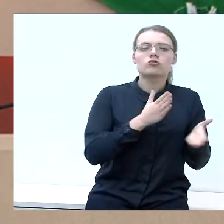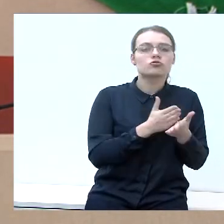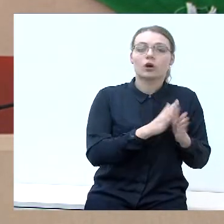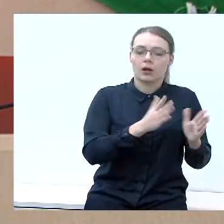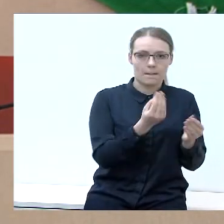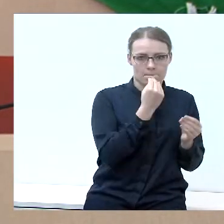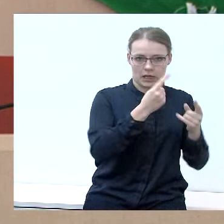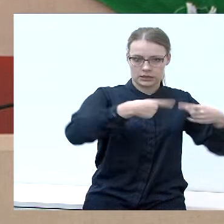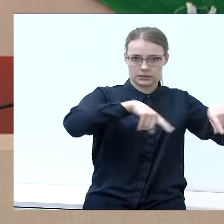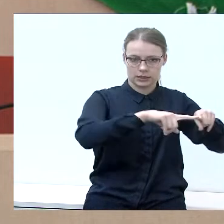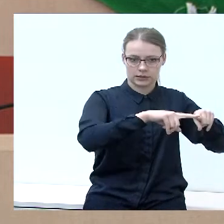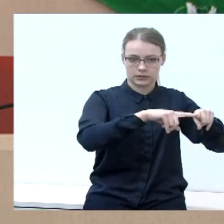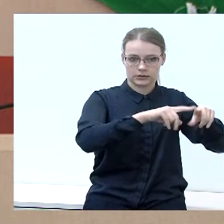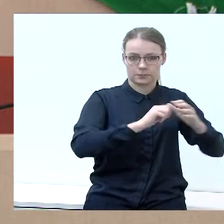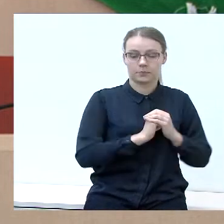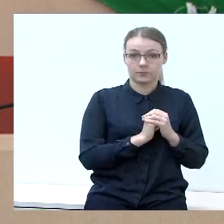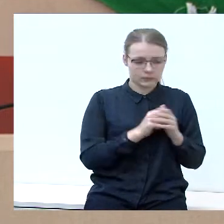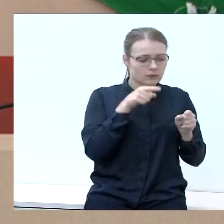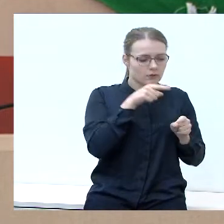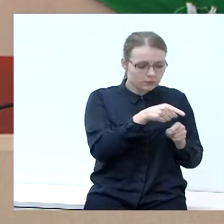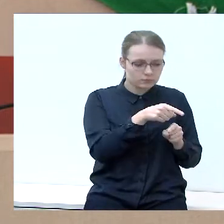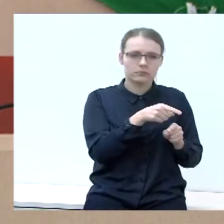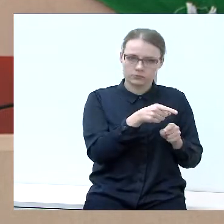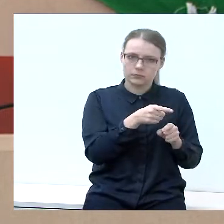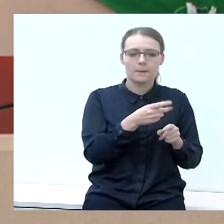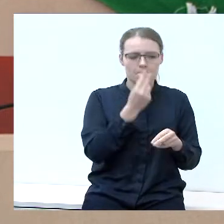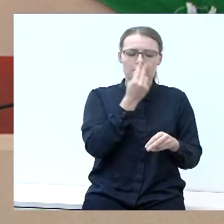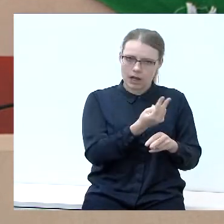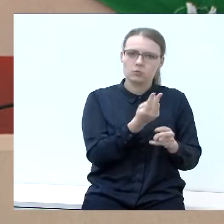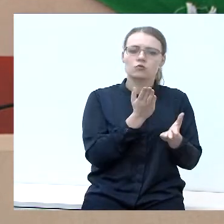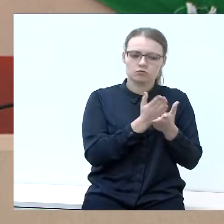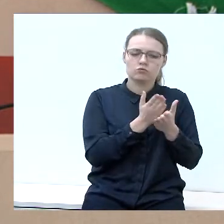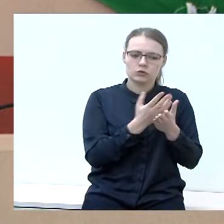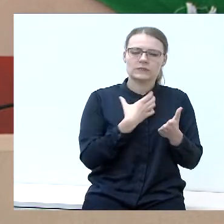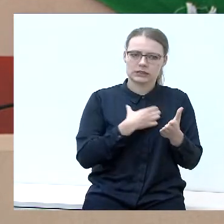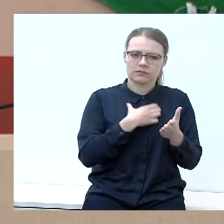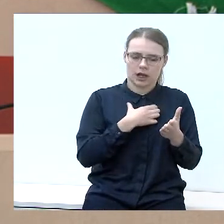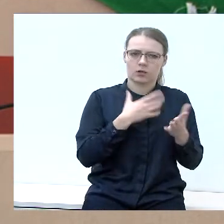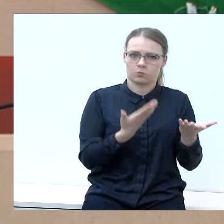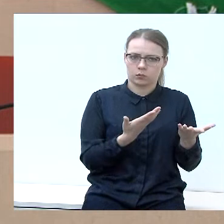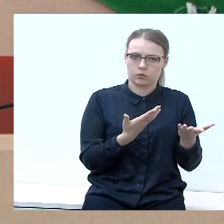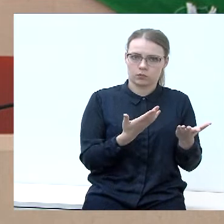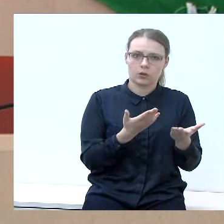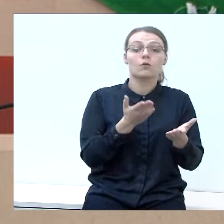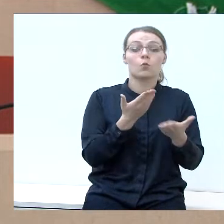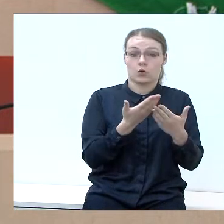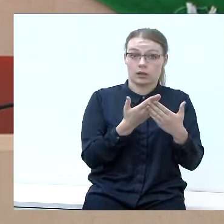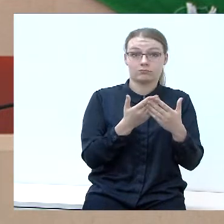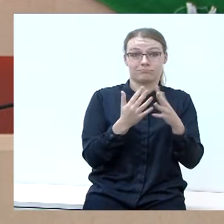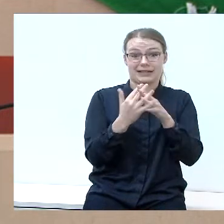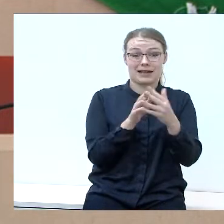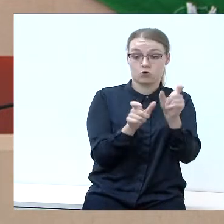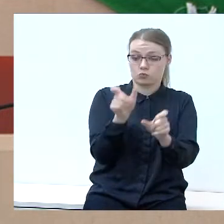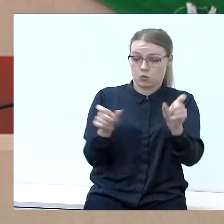Tai būtent šitoje dalyje mes ir turime, ir išvelgiame potencialą, kad kaimo žmonės turėtų